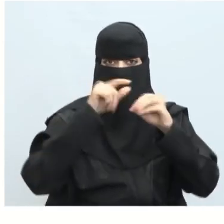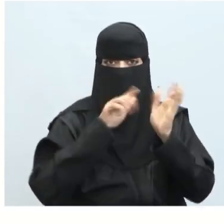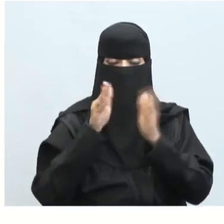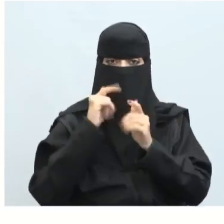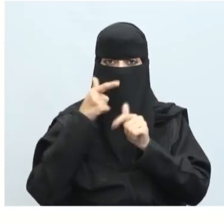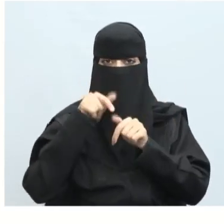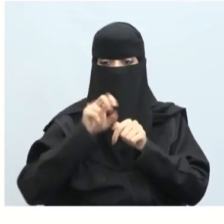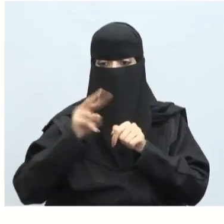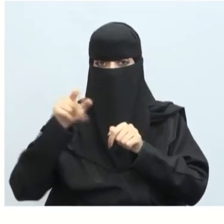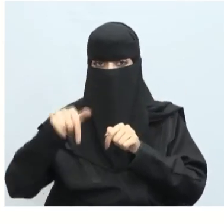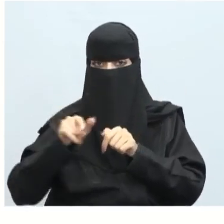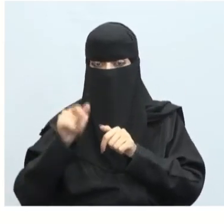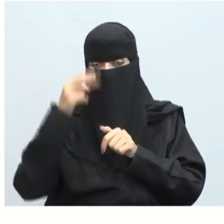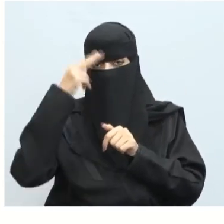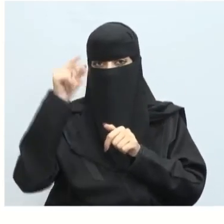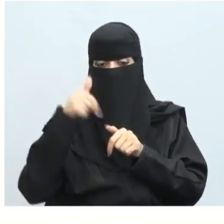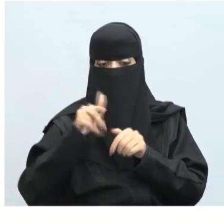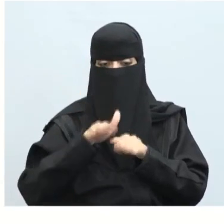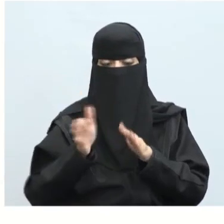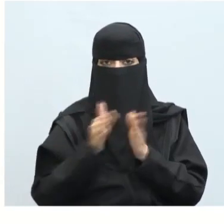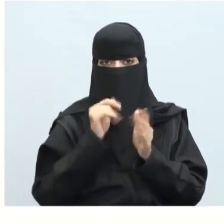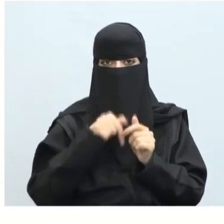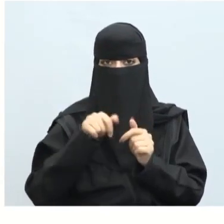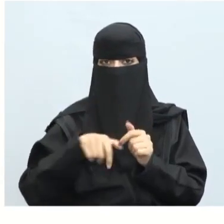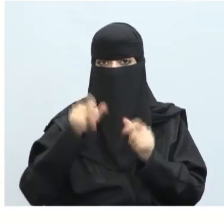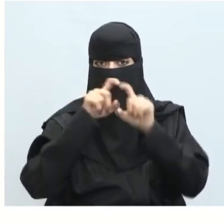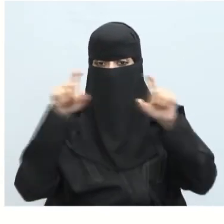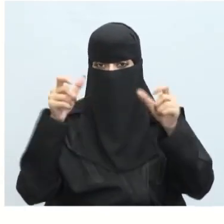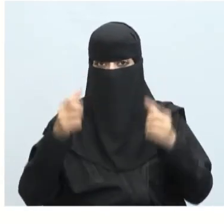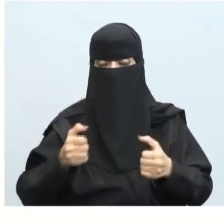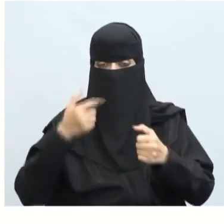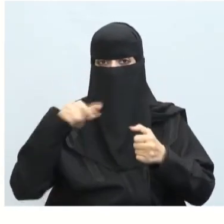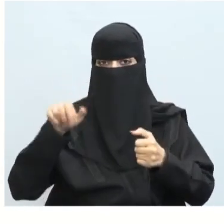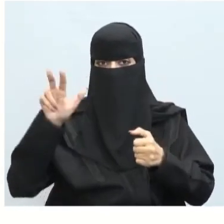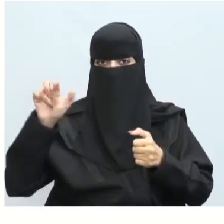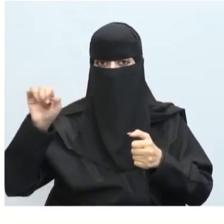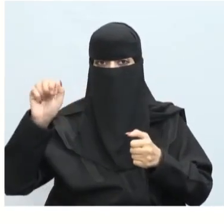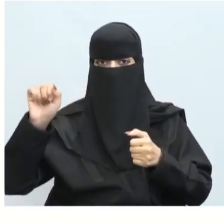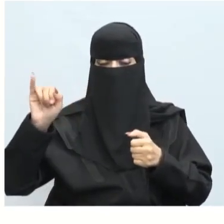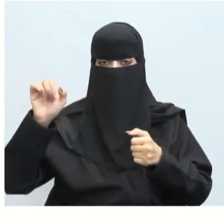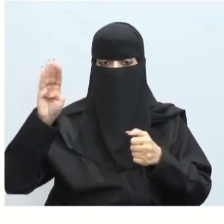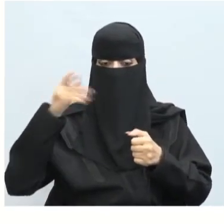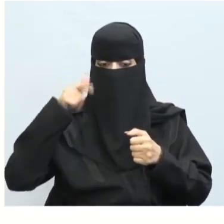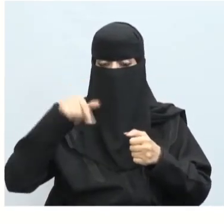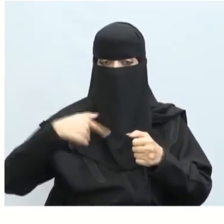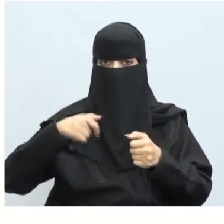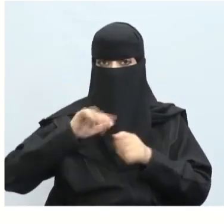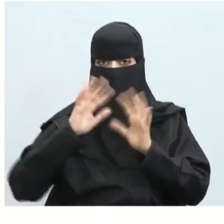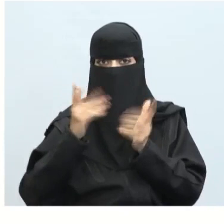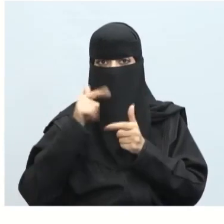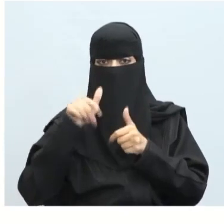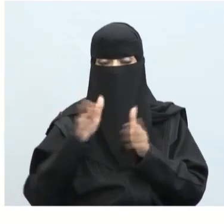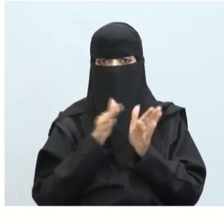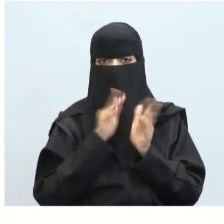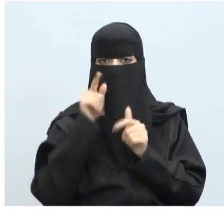مسافة سعودي إيريبيا أيضا لدينا في المصمك المسافة مصمك هنا اسمه Title أندرس